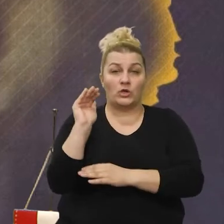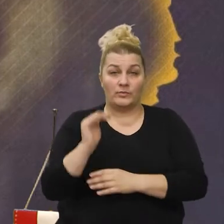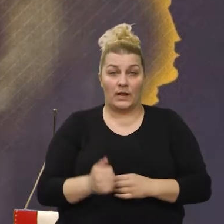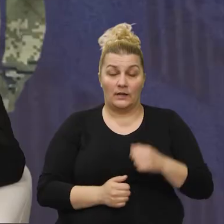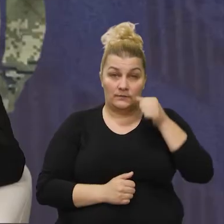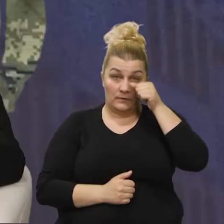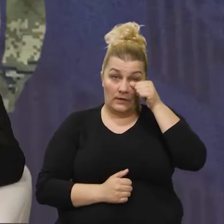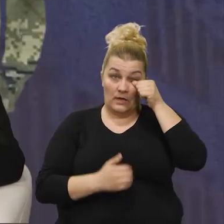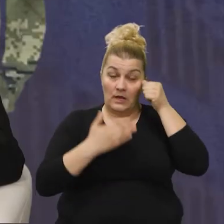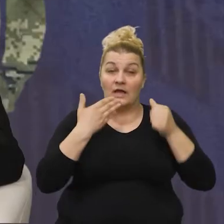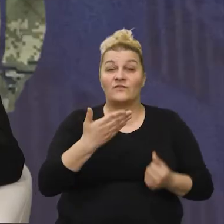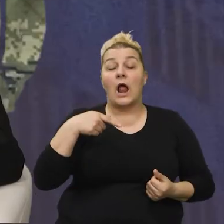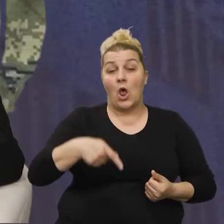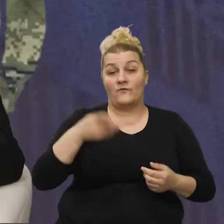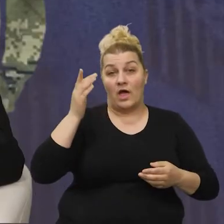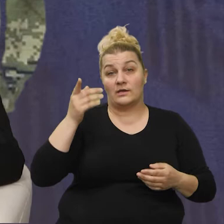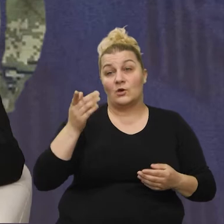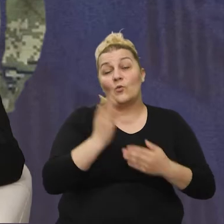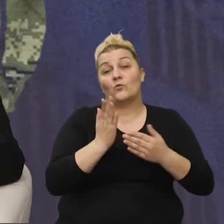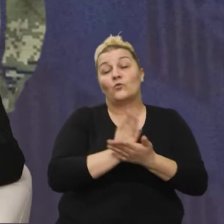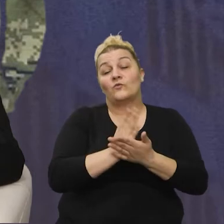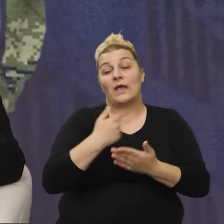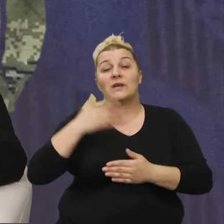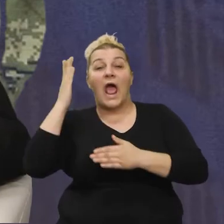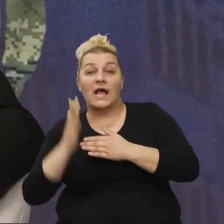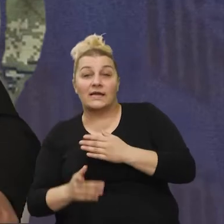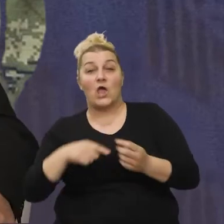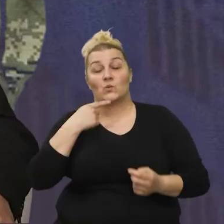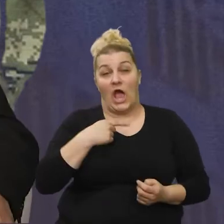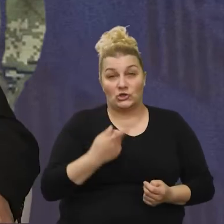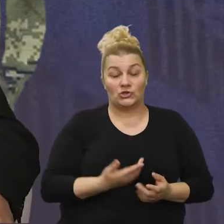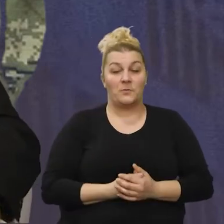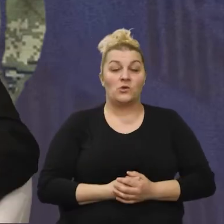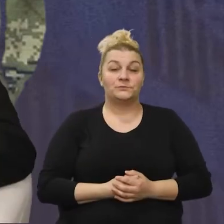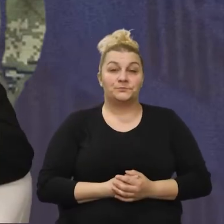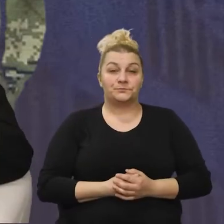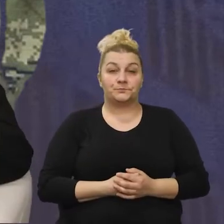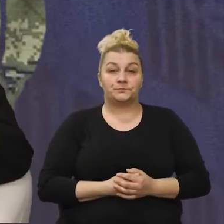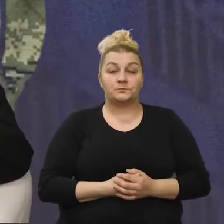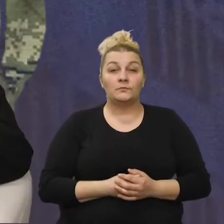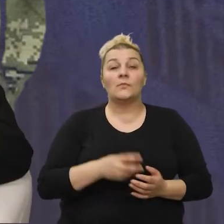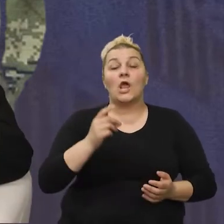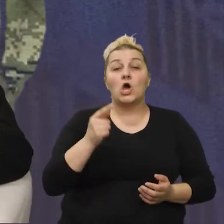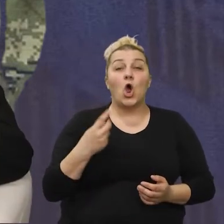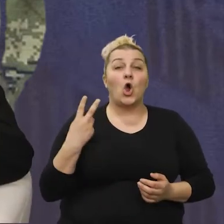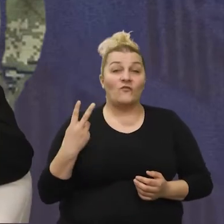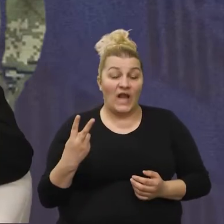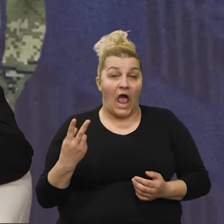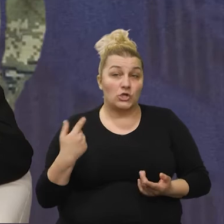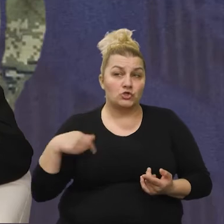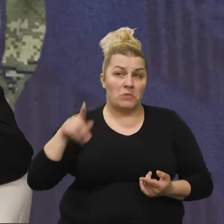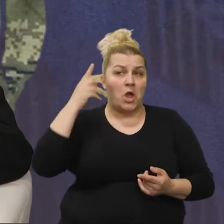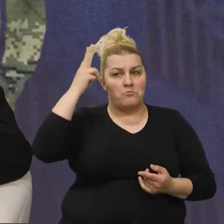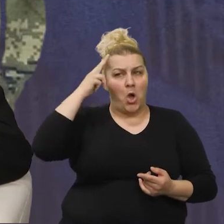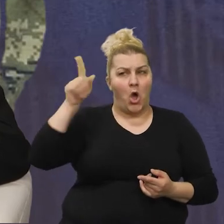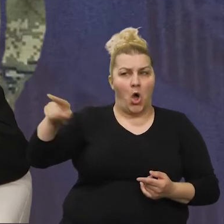Evo, hvala vam na ovome kraju emisije, to uvijek je lijepo čut, ma gdje god bili. Roko Vraniće, kažem, znamo